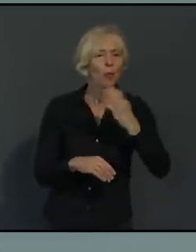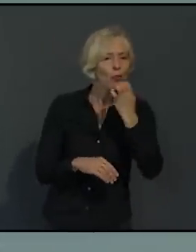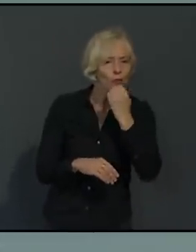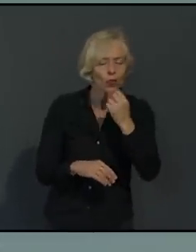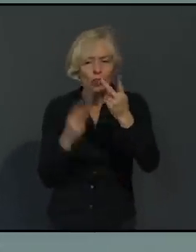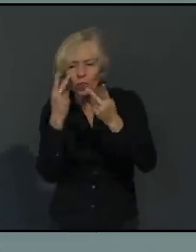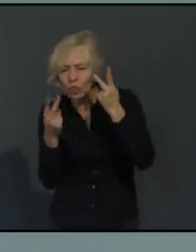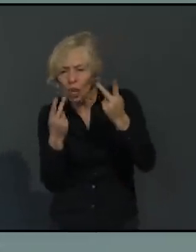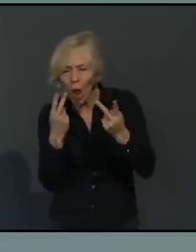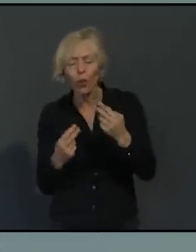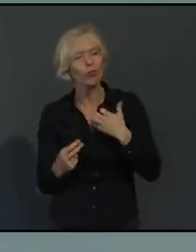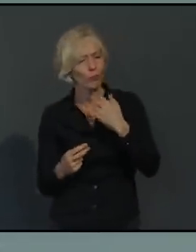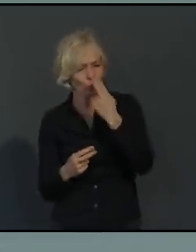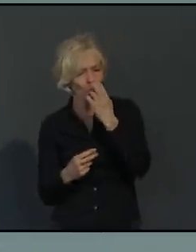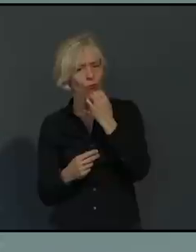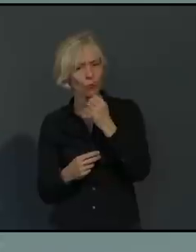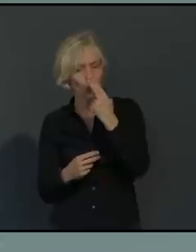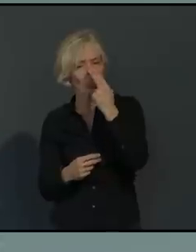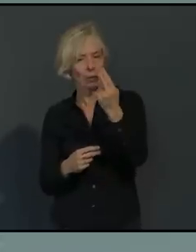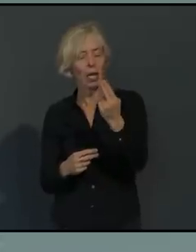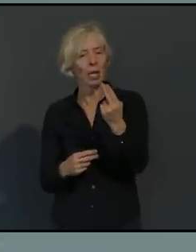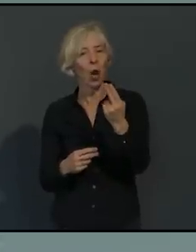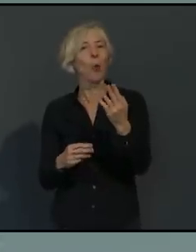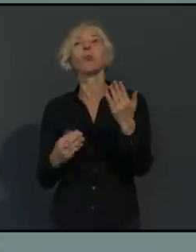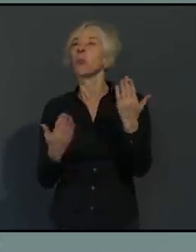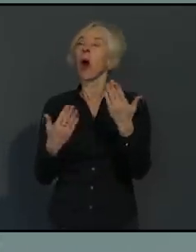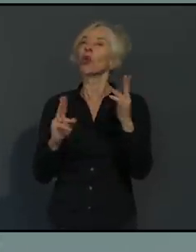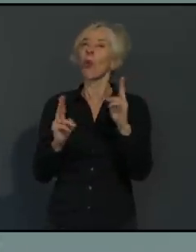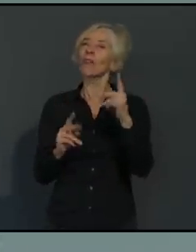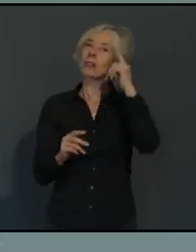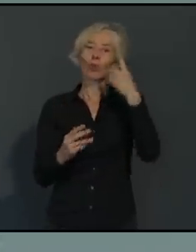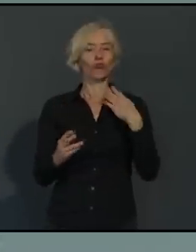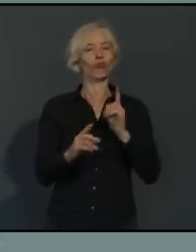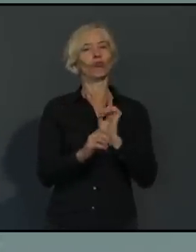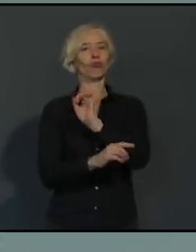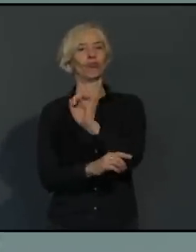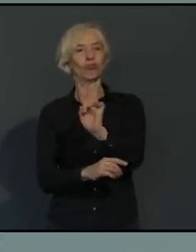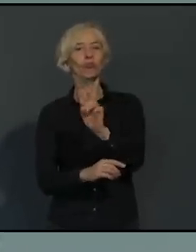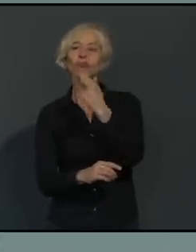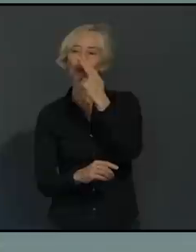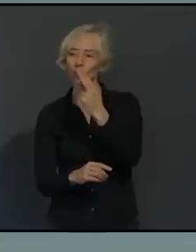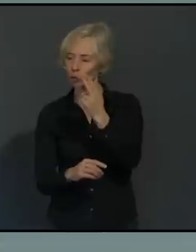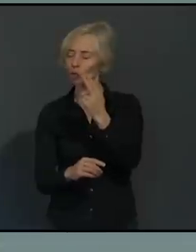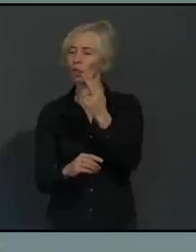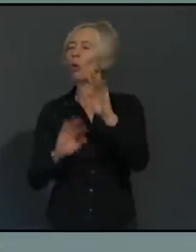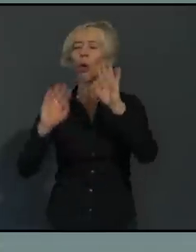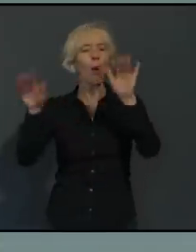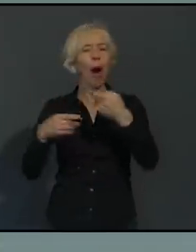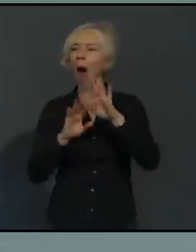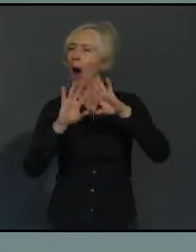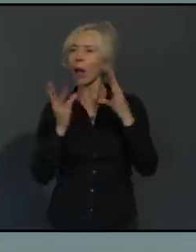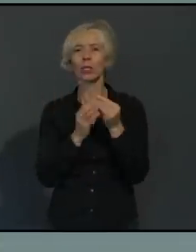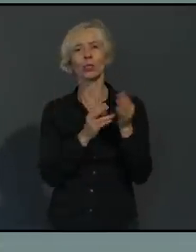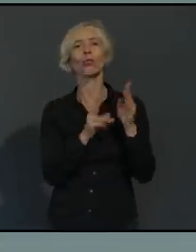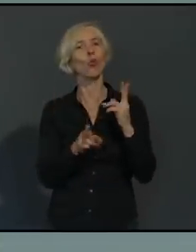außen sieht es ja irgendwie alles ganz gut aus. Man hat in Deutschland ein funktionierendes Gesundheitssystem. Wir